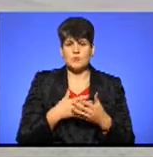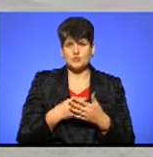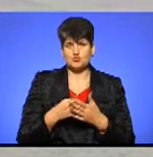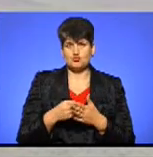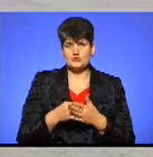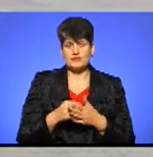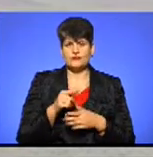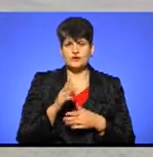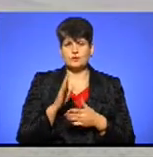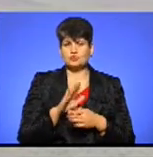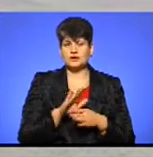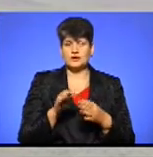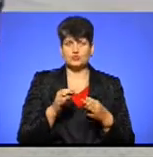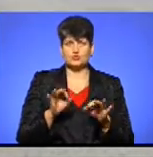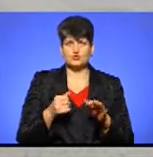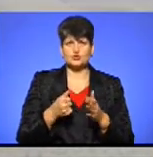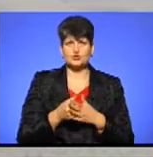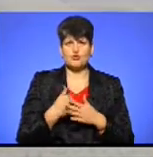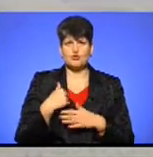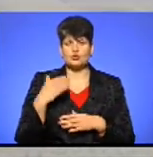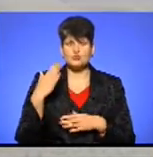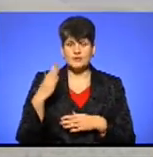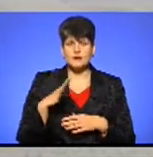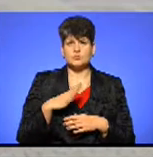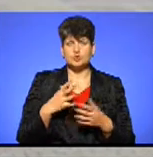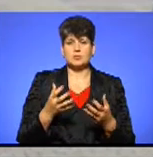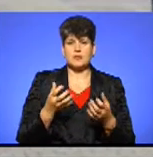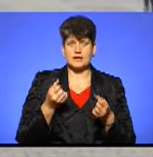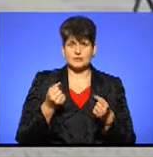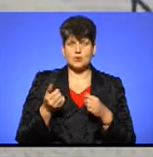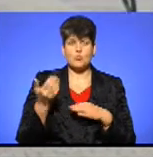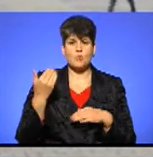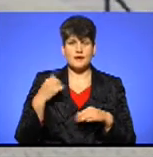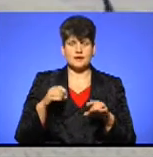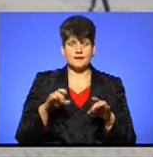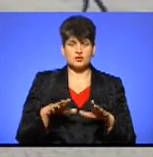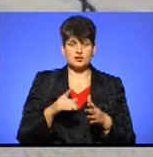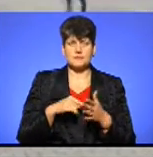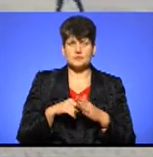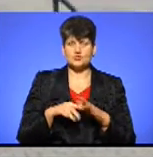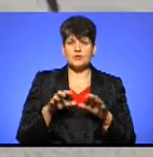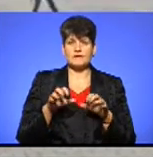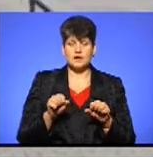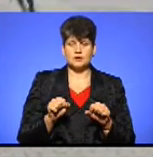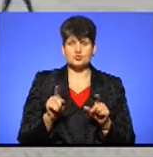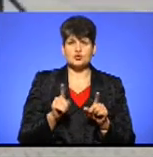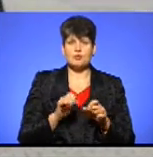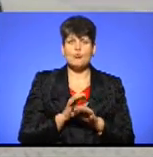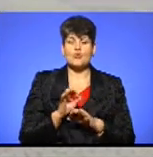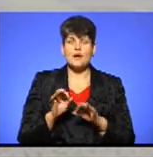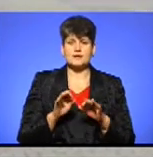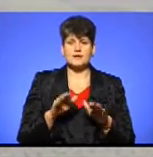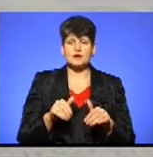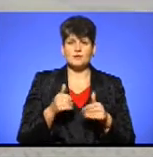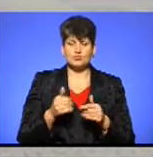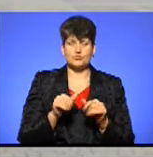вони будуть недопущені до голосування. Але було прийнято попереднє рішення міською владою, що проєкти, які подані